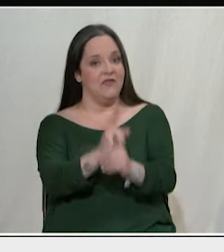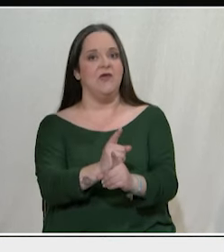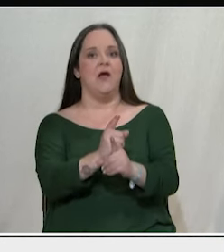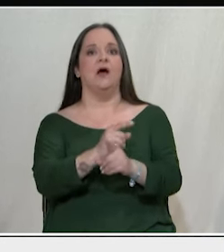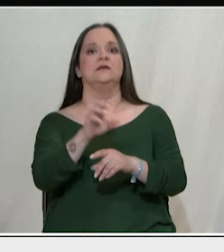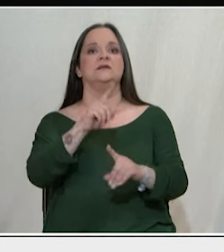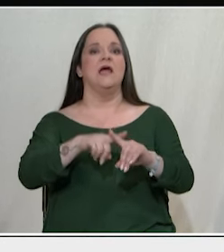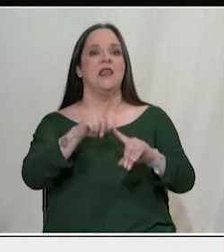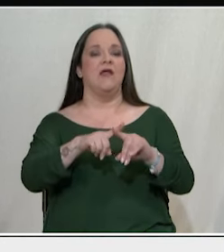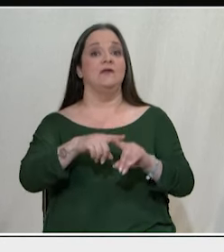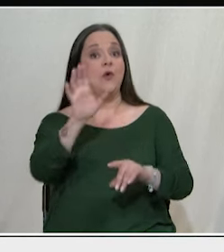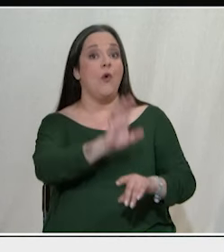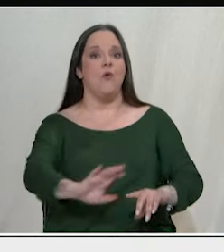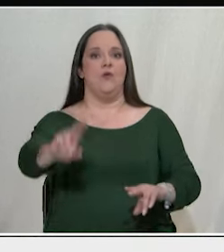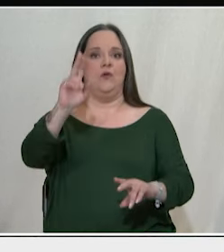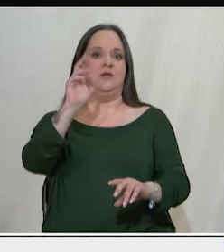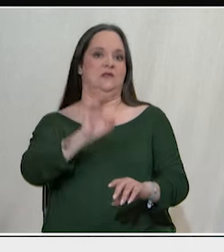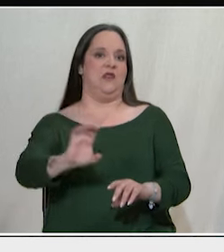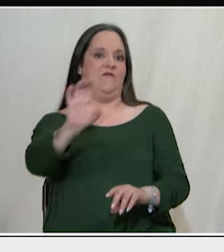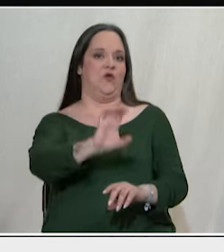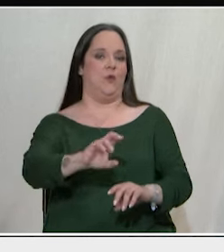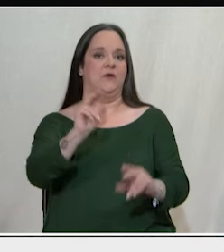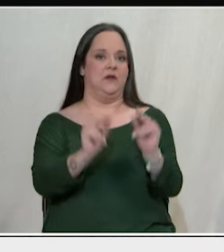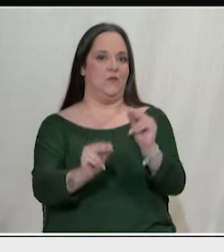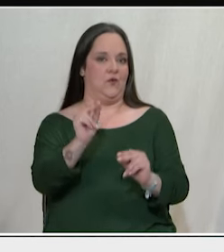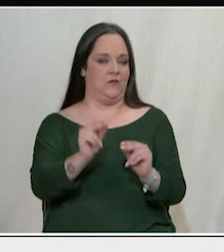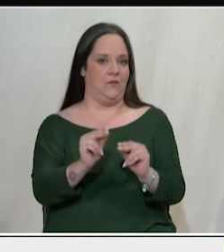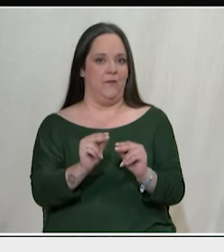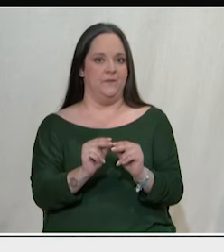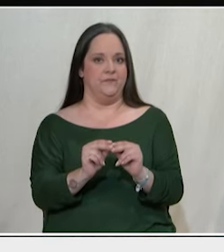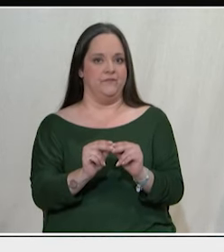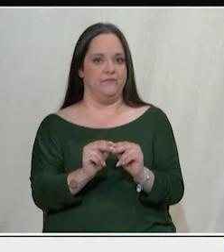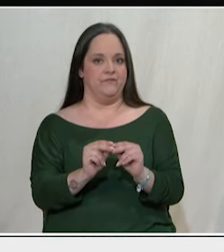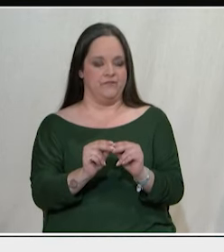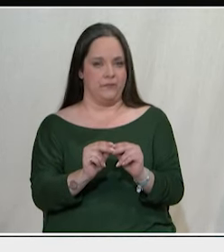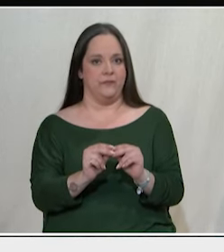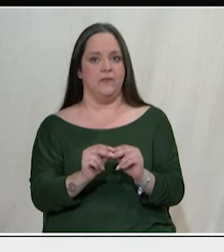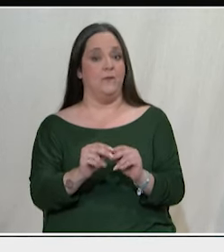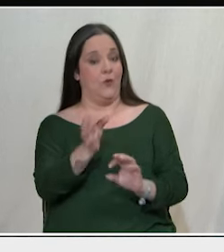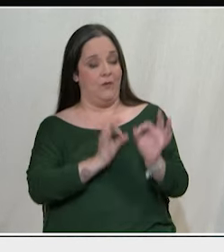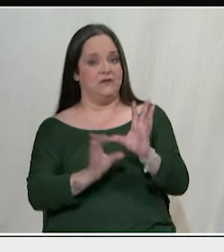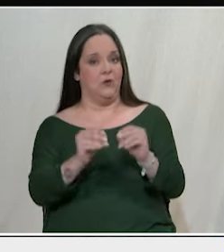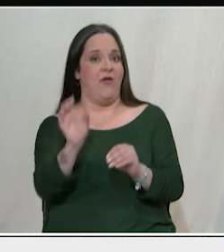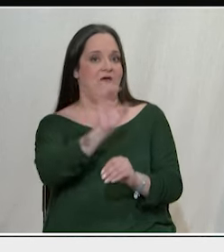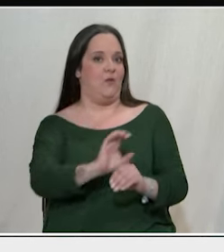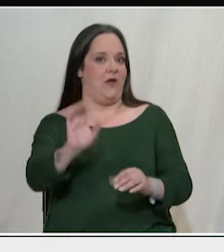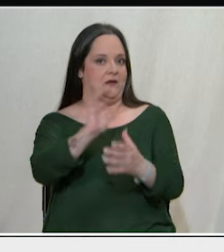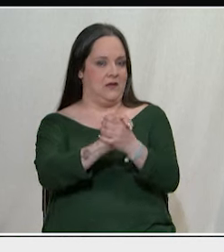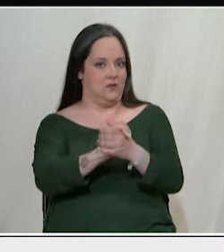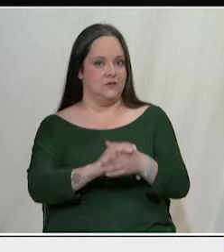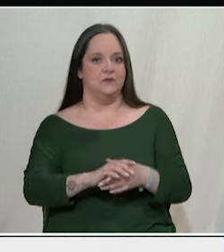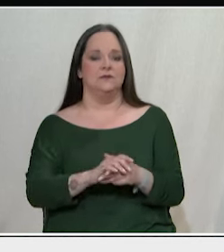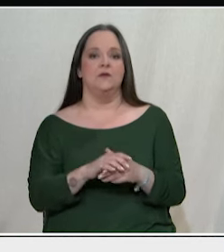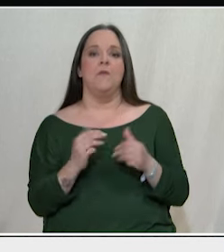είναι και ένα πρόβλημα σε όλη την Ευρώπη μιας και βάλατε και την ευρωπαϊκή διάσταση. Οι παραγωγικοί τομείς, η